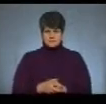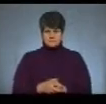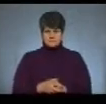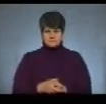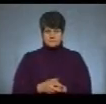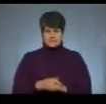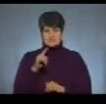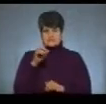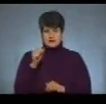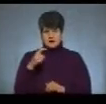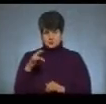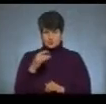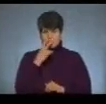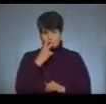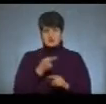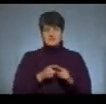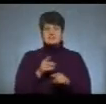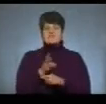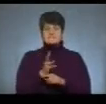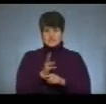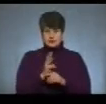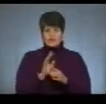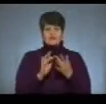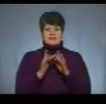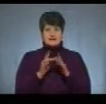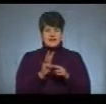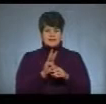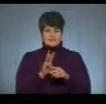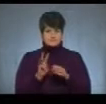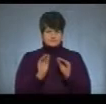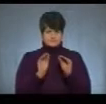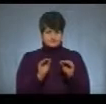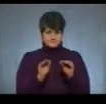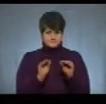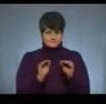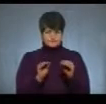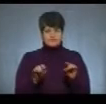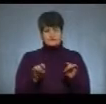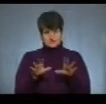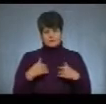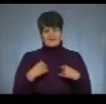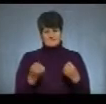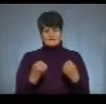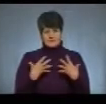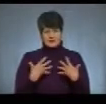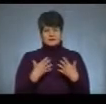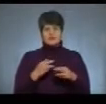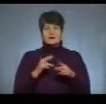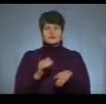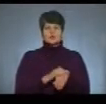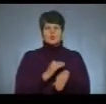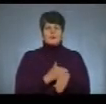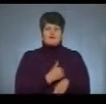Захарченко побачив це відео в інтернеті і вирішив мене віддати в знак доброї волі